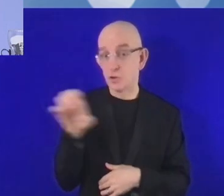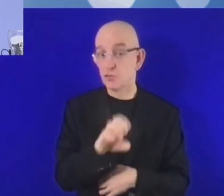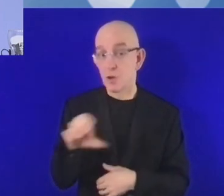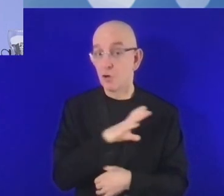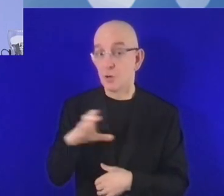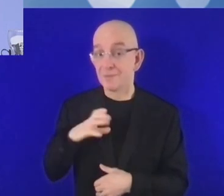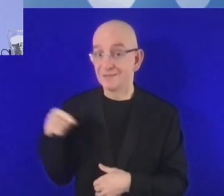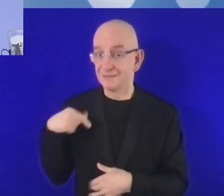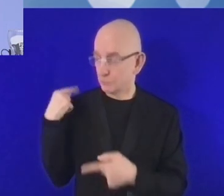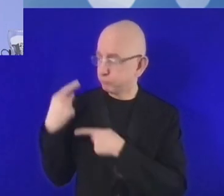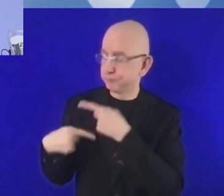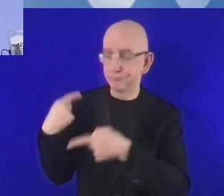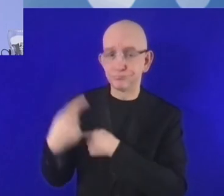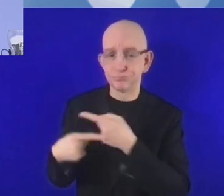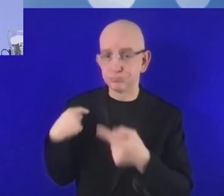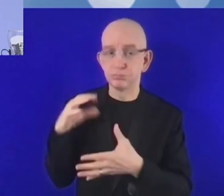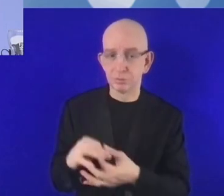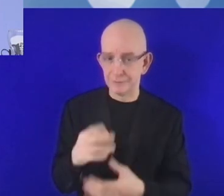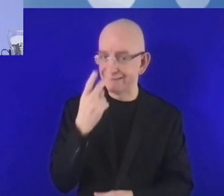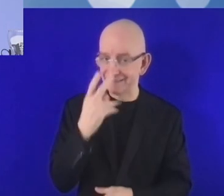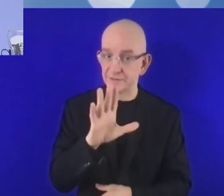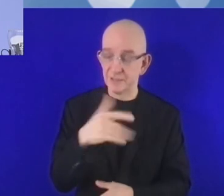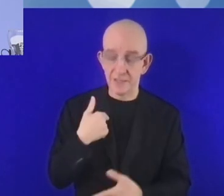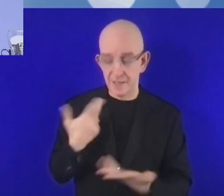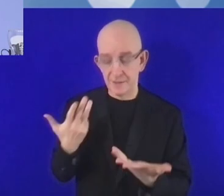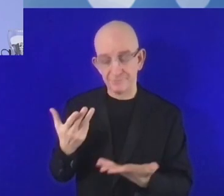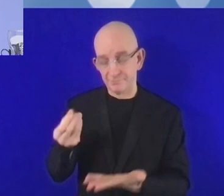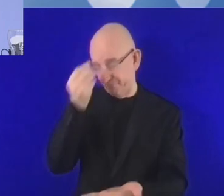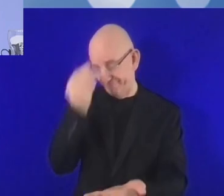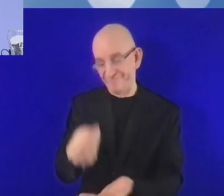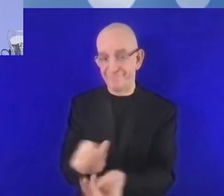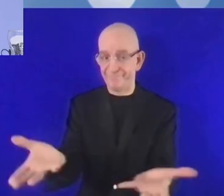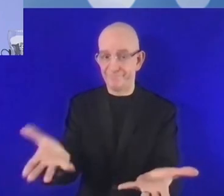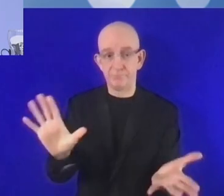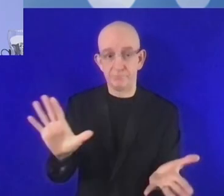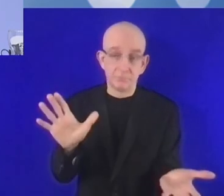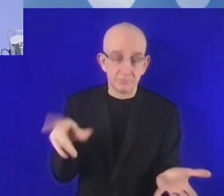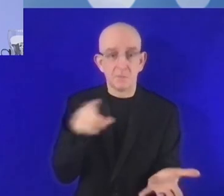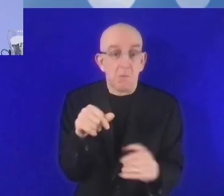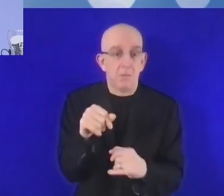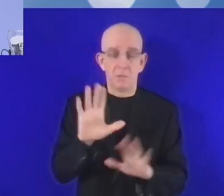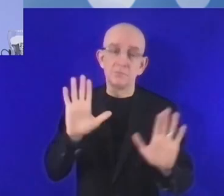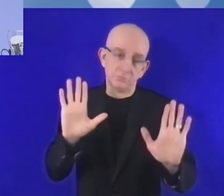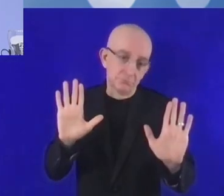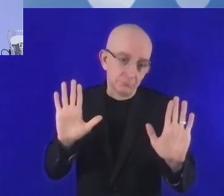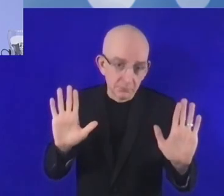عملت في اللجان المفوضية الأوروبية لفترات